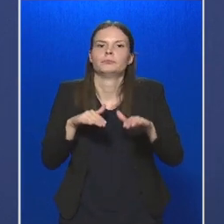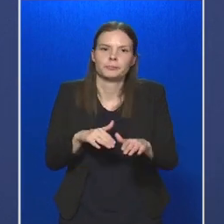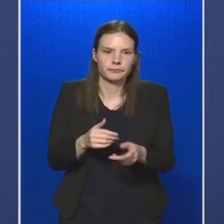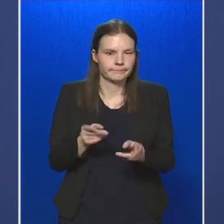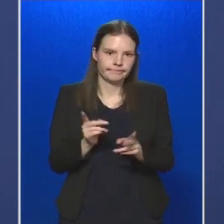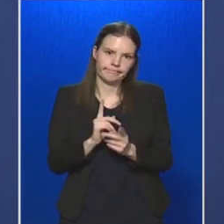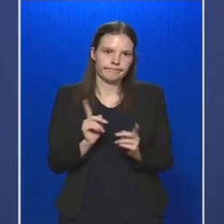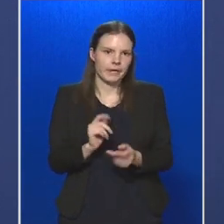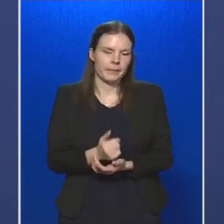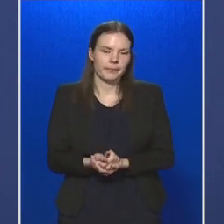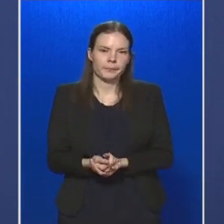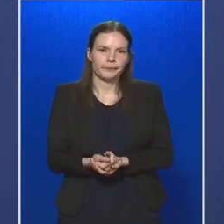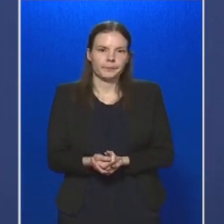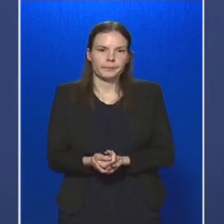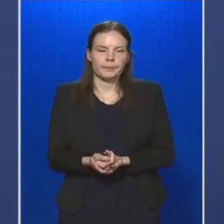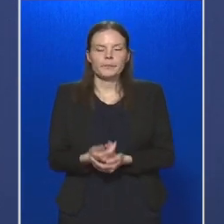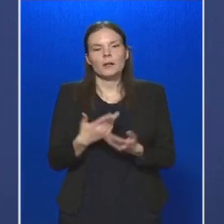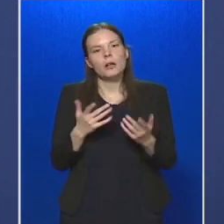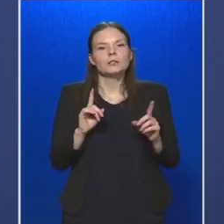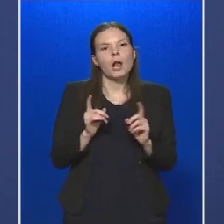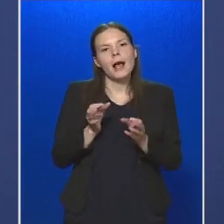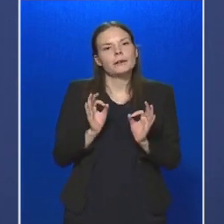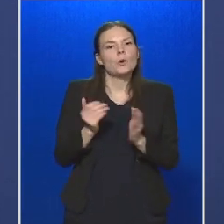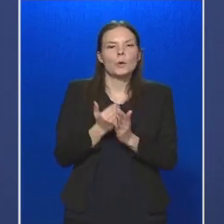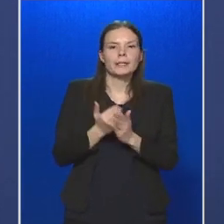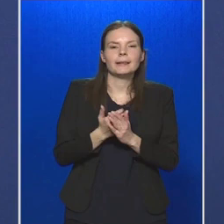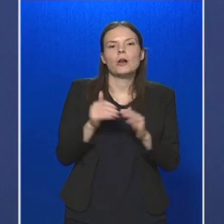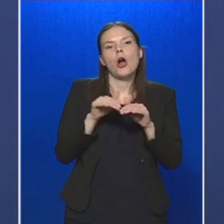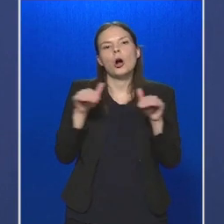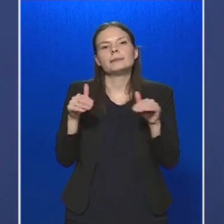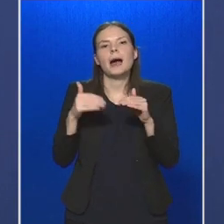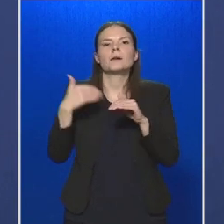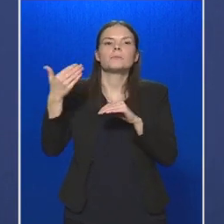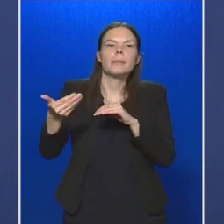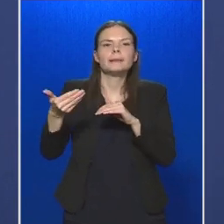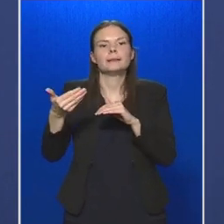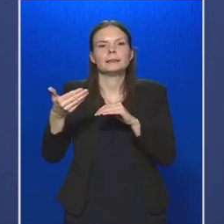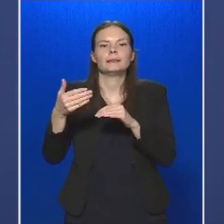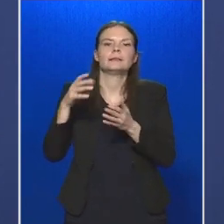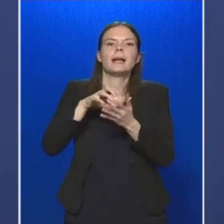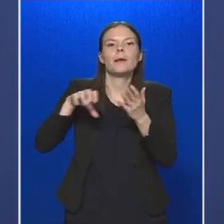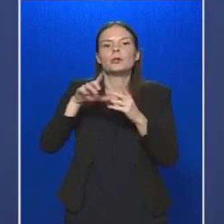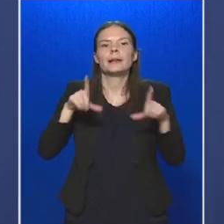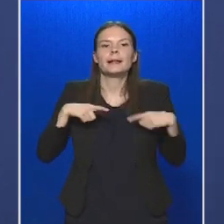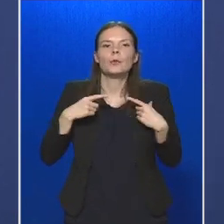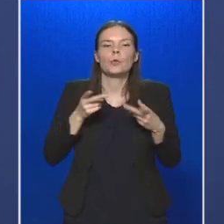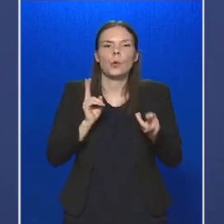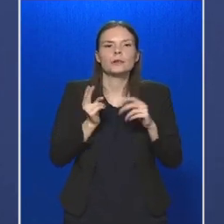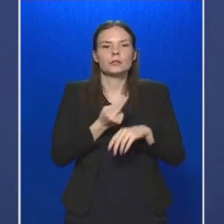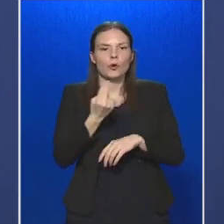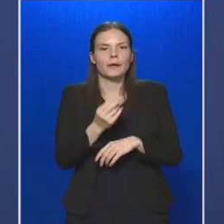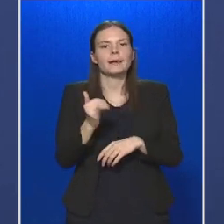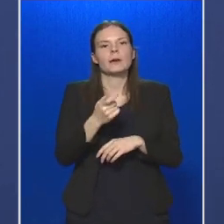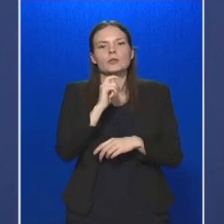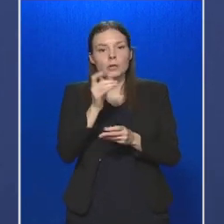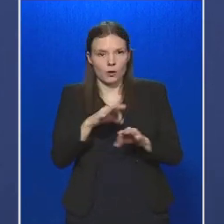várakozási időt. Talán jó híra a határmenti településeken élőknek, hogy Szlovénia és Magyarország között is